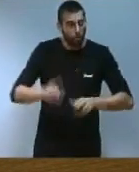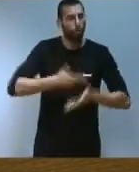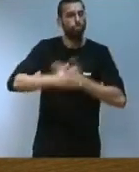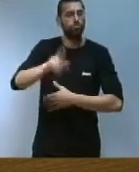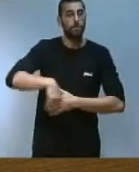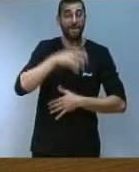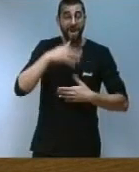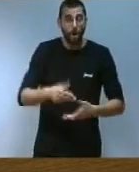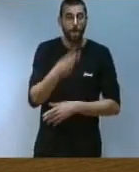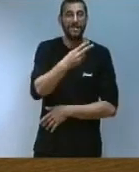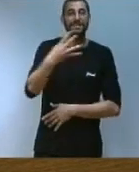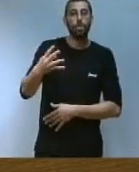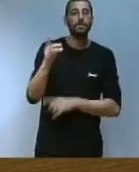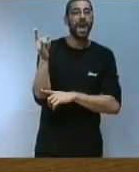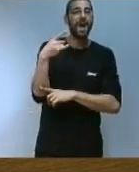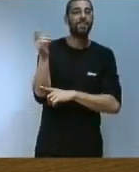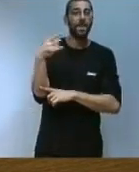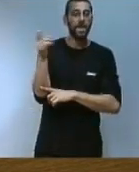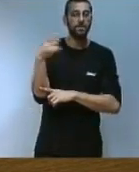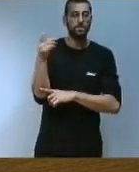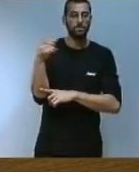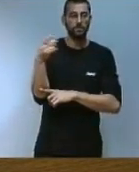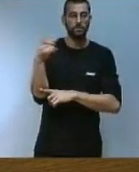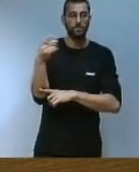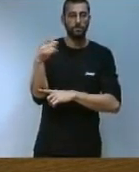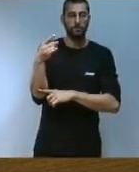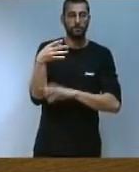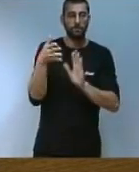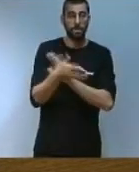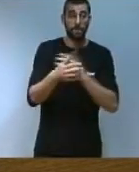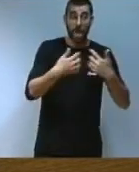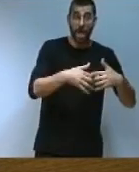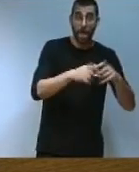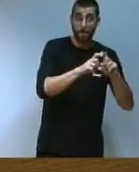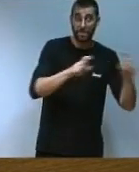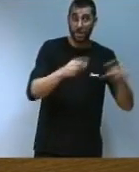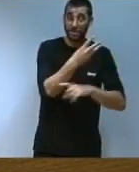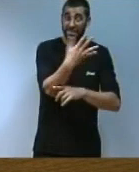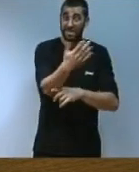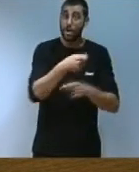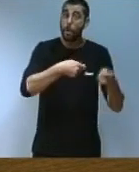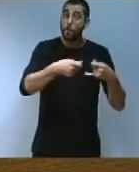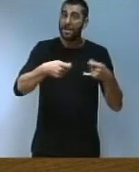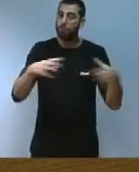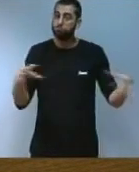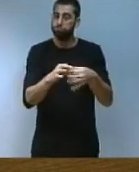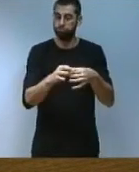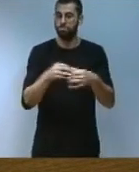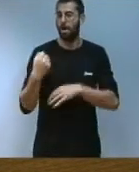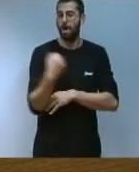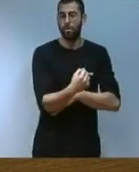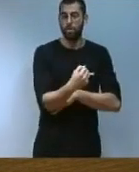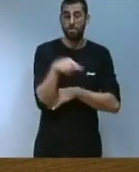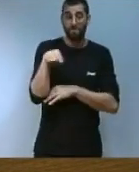24 antenes que donen servei i suport al nostre empresari en 35 mercats. Aquesta xarxa és una gran